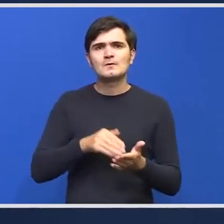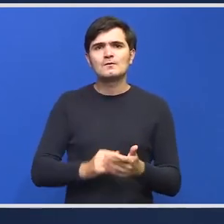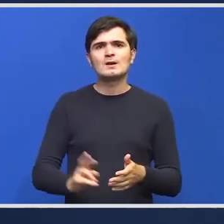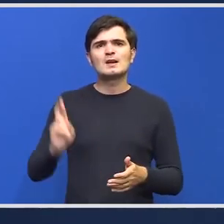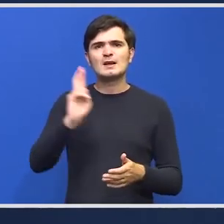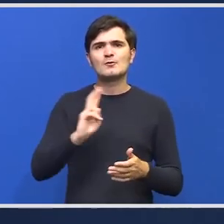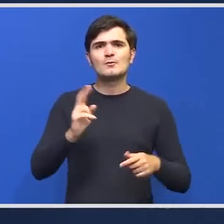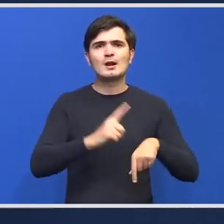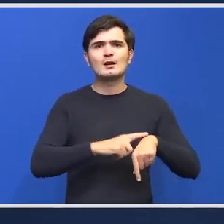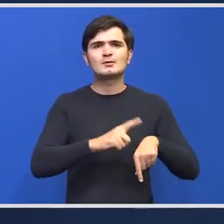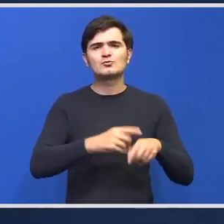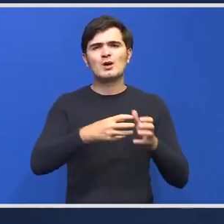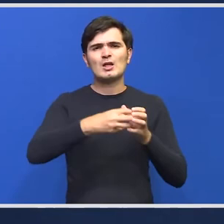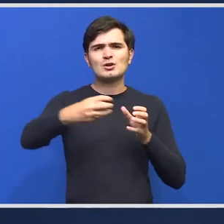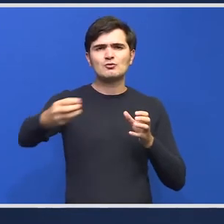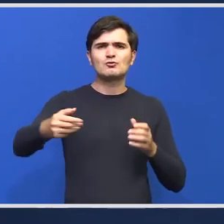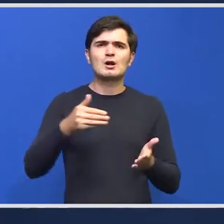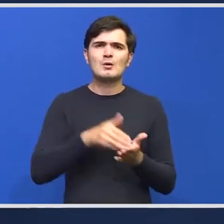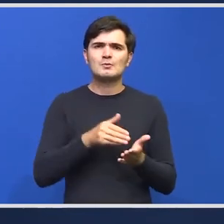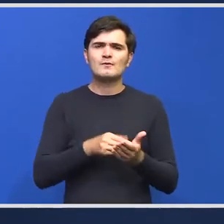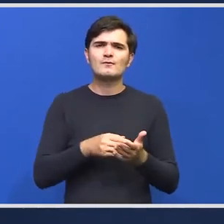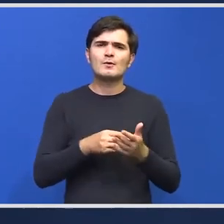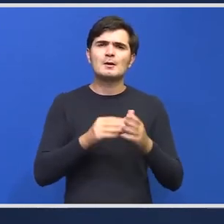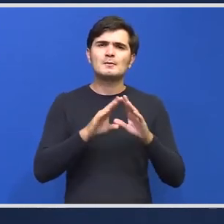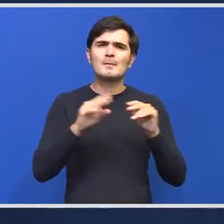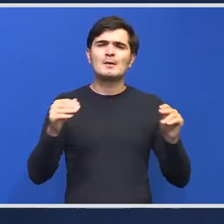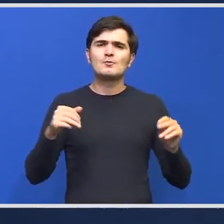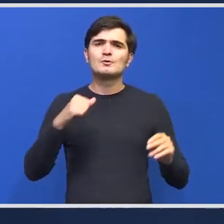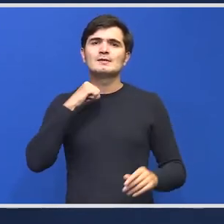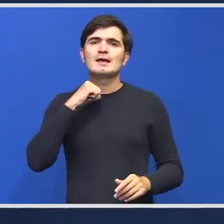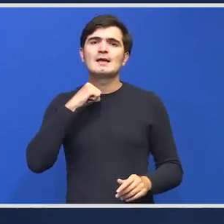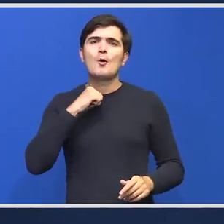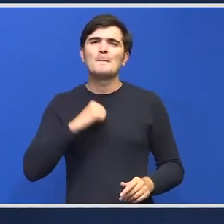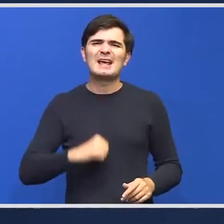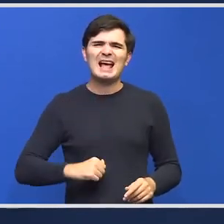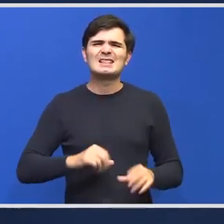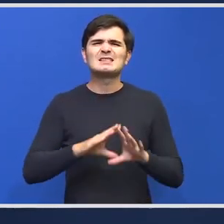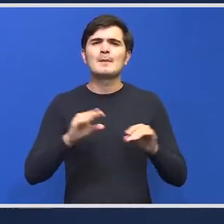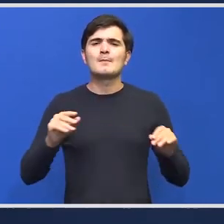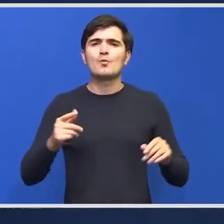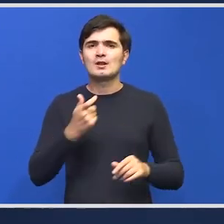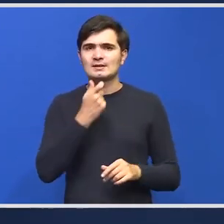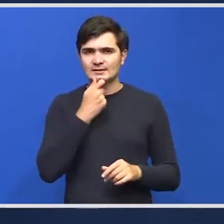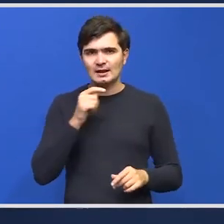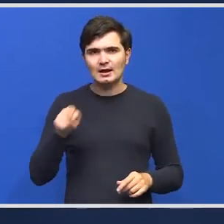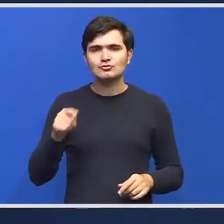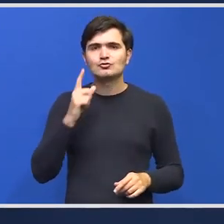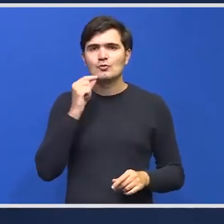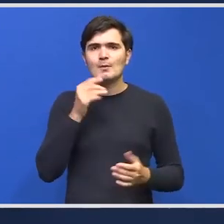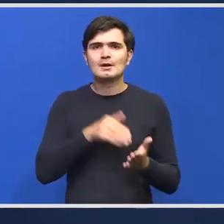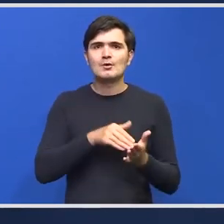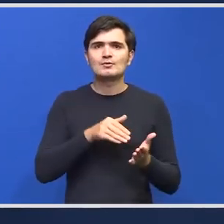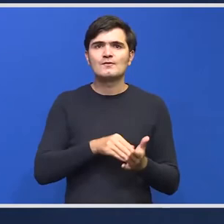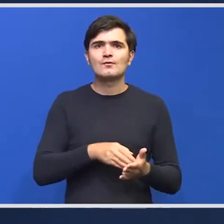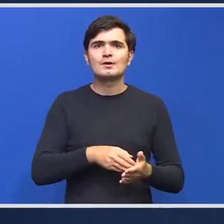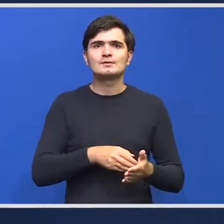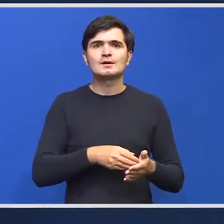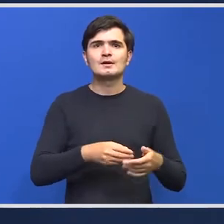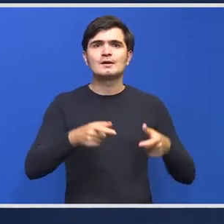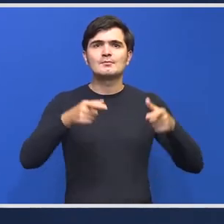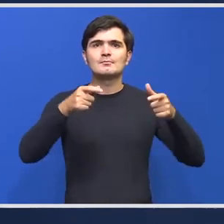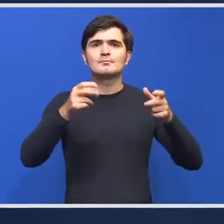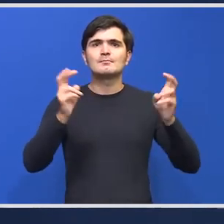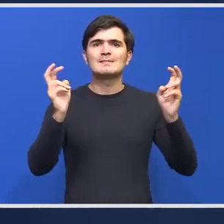durată de intervenții chirurgicale întinse pe mulți ani de zile au nevoie de echipamente